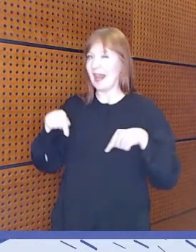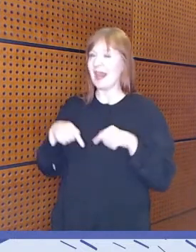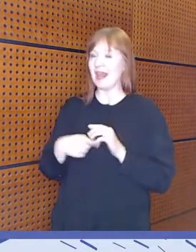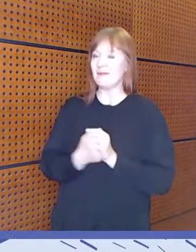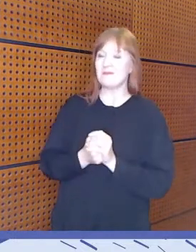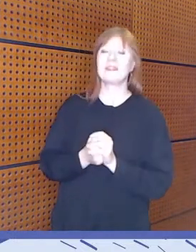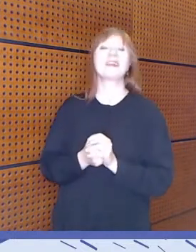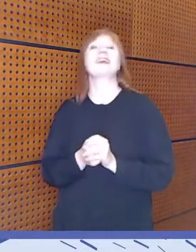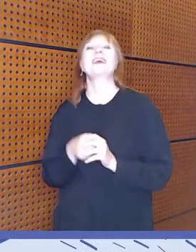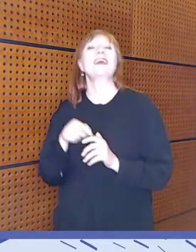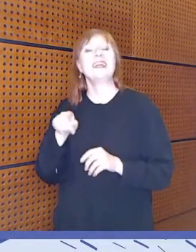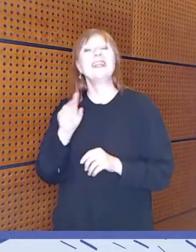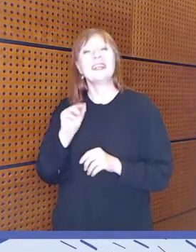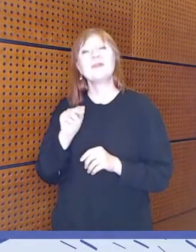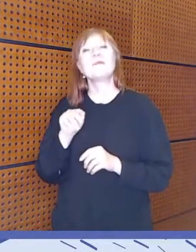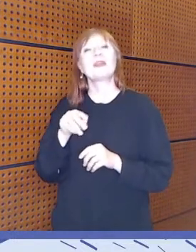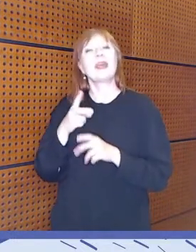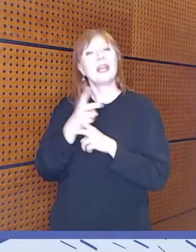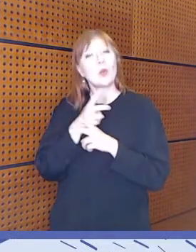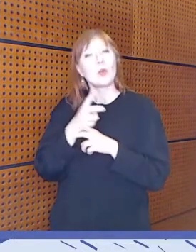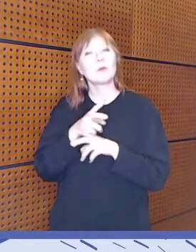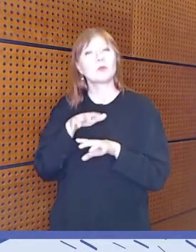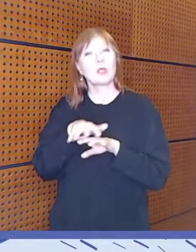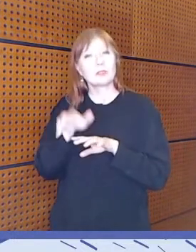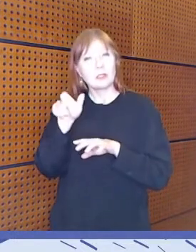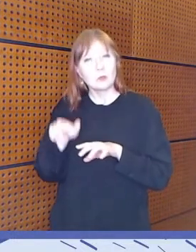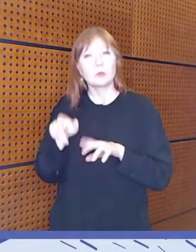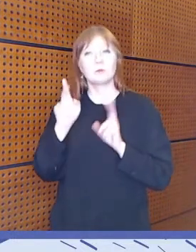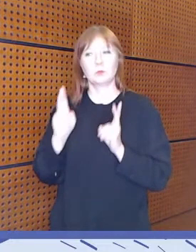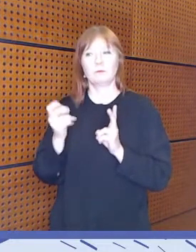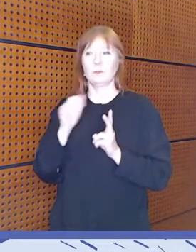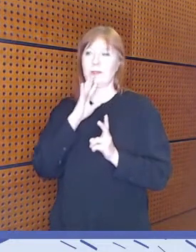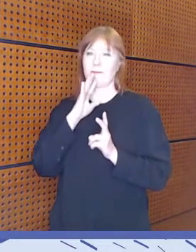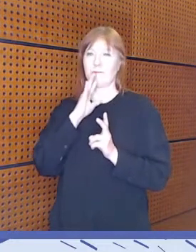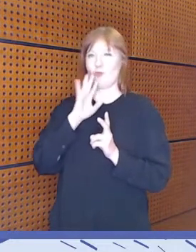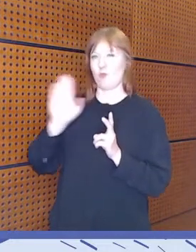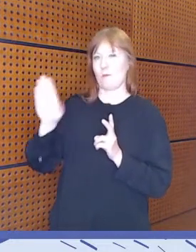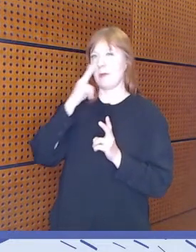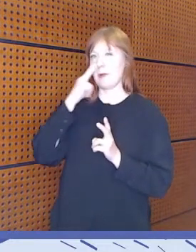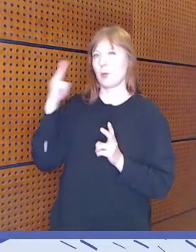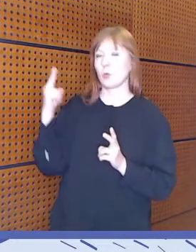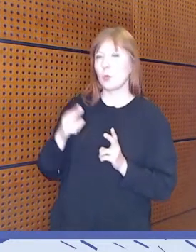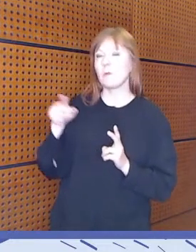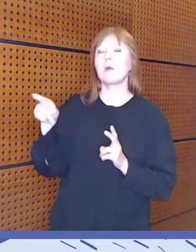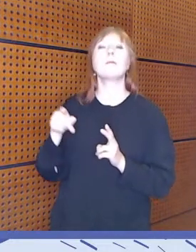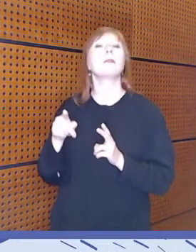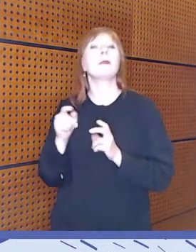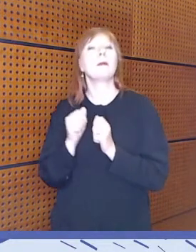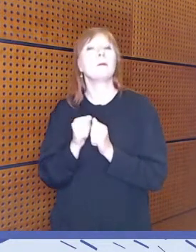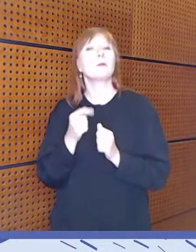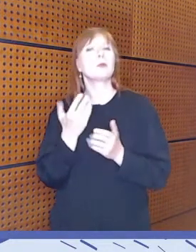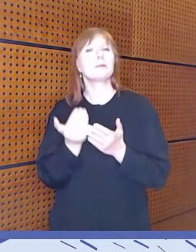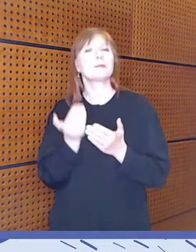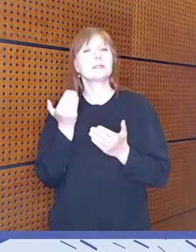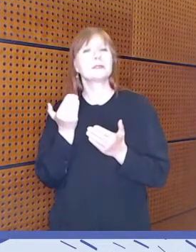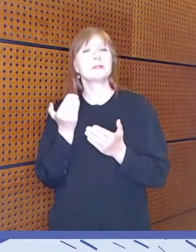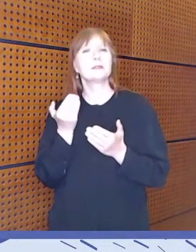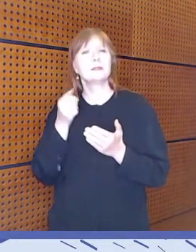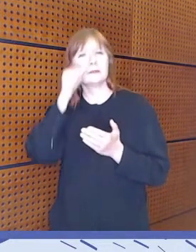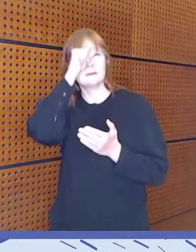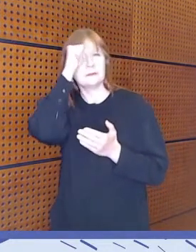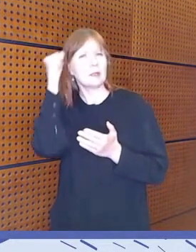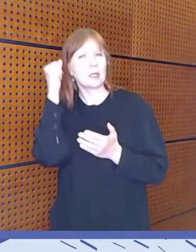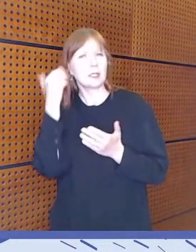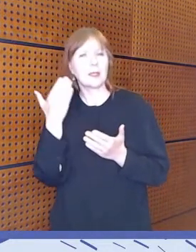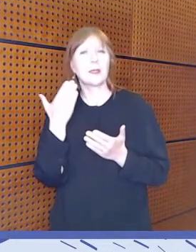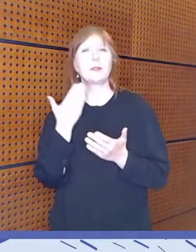Olla kyllä kokemusasiantuntijakin puhumassa omasta näkökulmastaan, mutta yksi mikä ehkä tekee tämän ehkä vaikeaksi liittyy